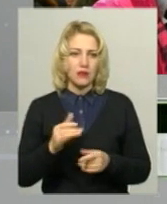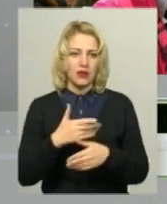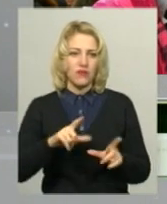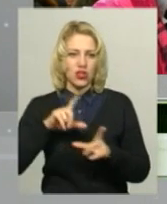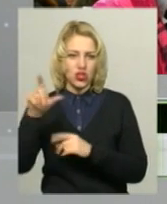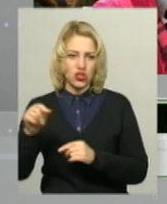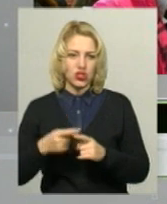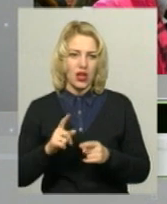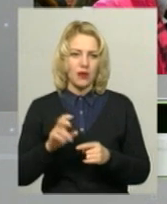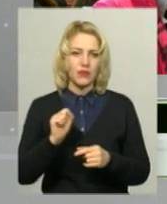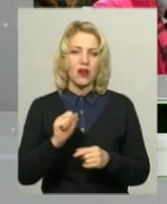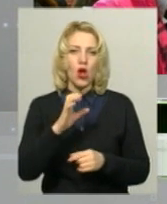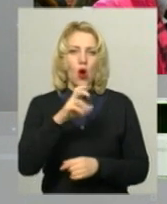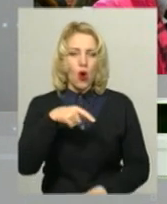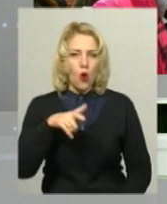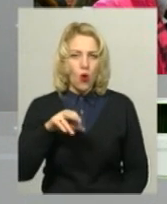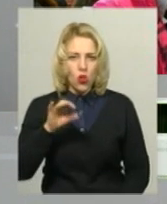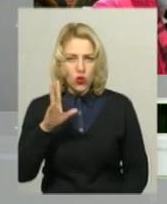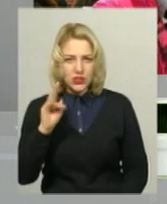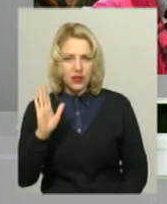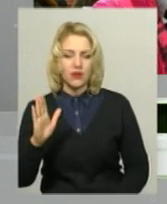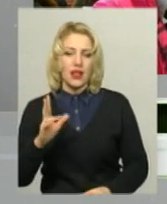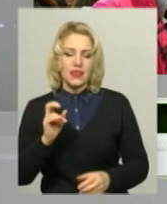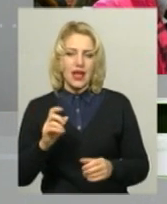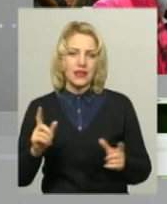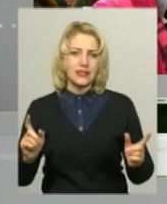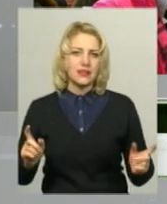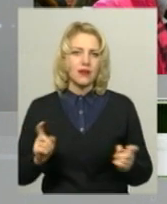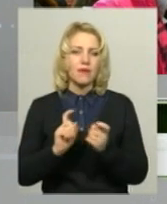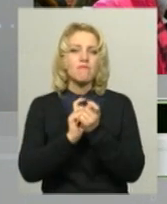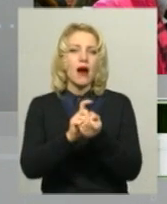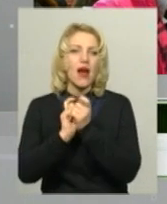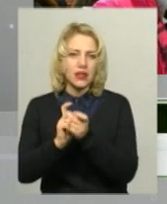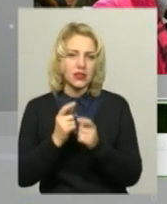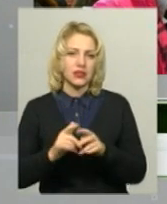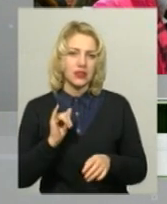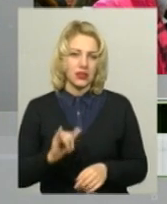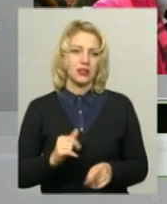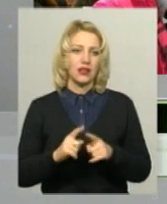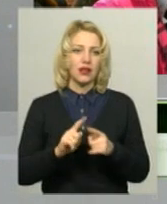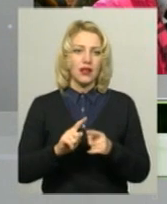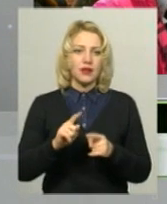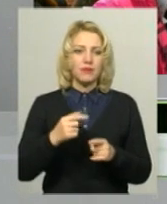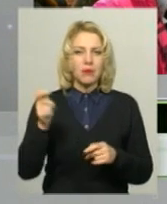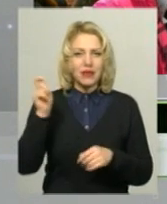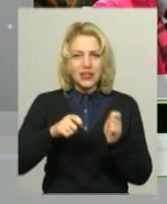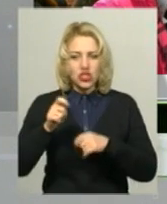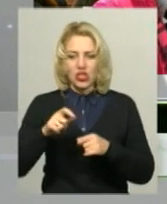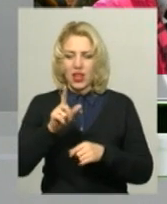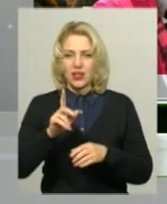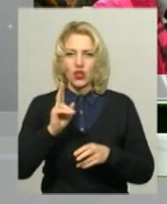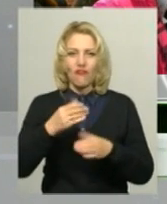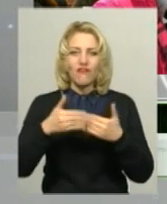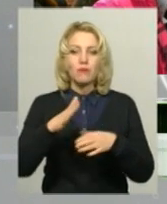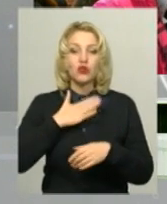Голосків на спарінги. От проводимо між собою. Приїжджали наші випускники, які студенти навчаються в вузах.